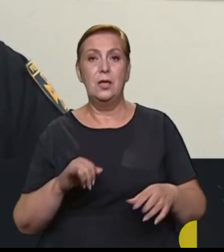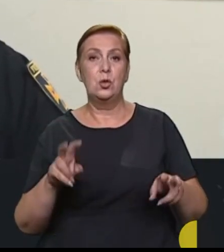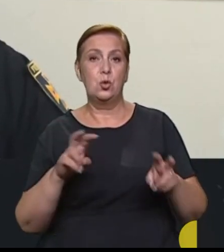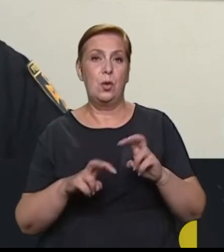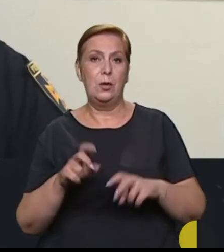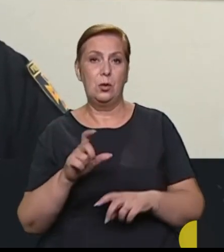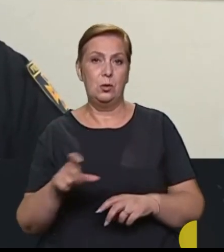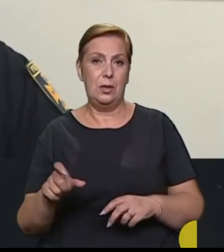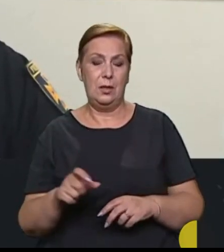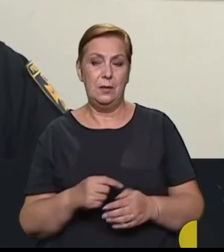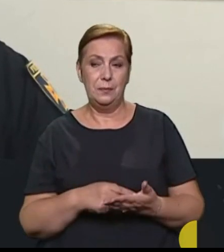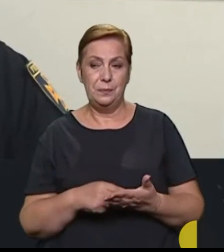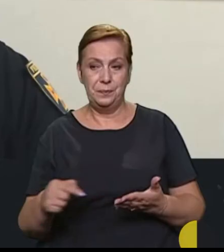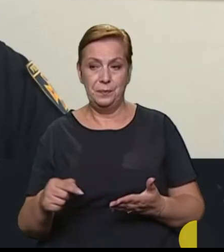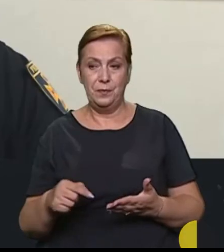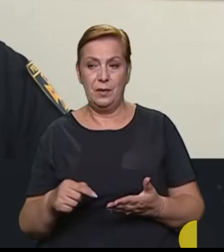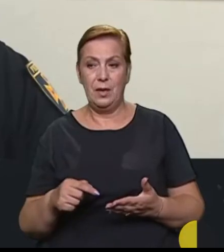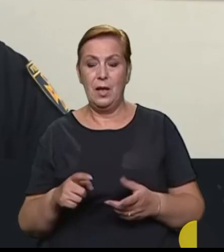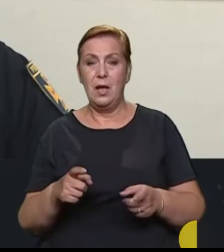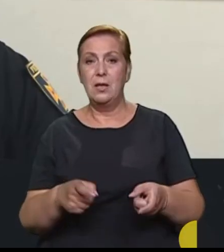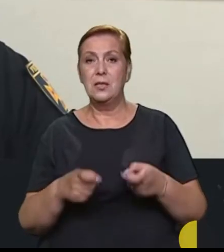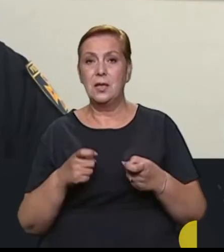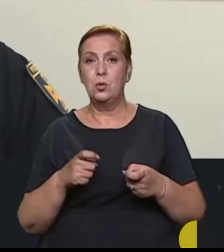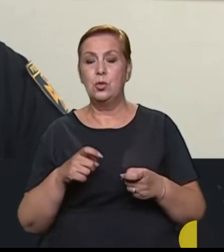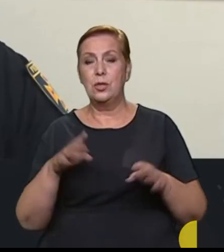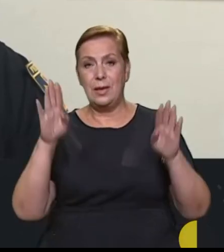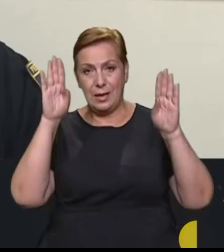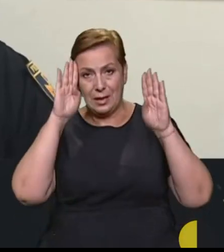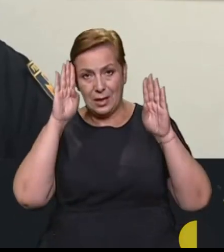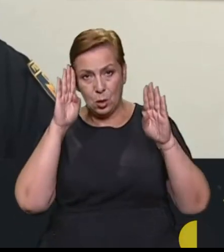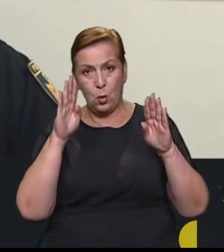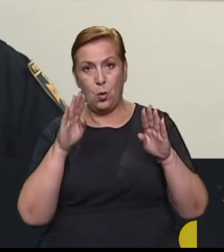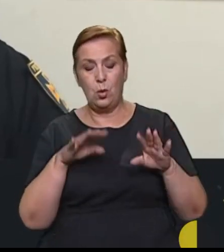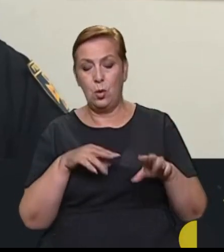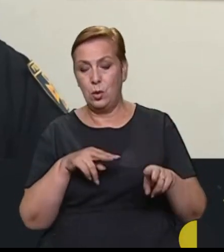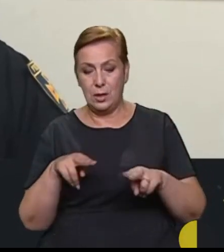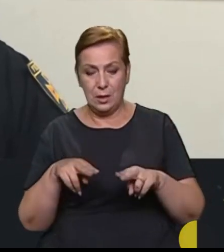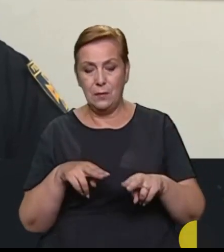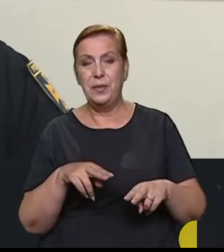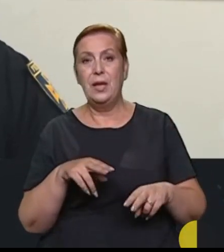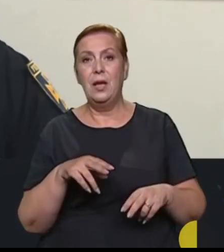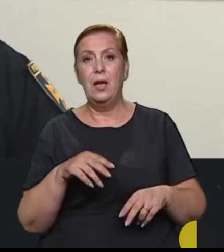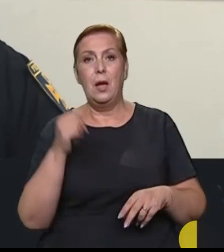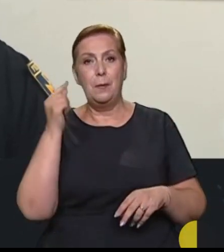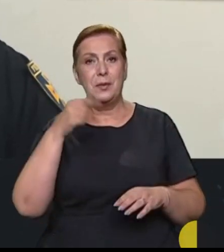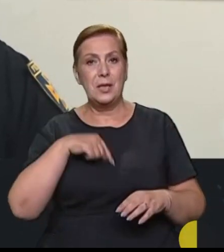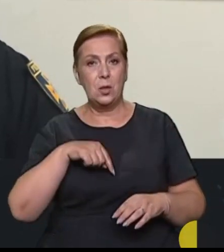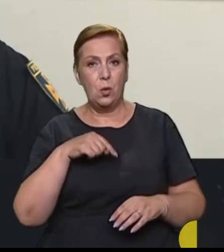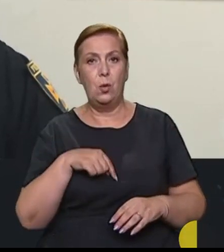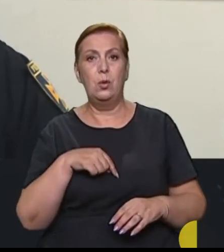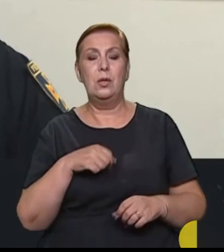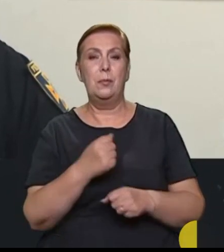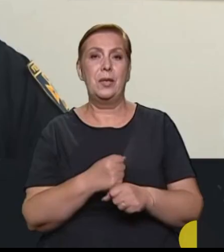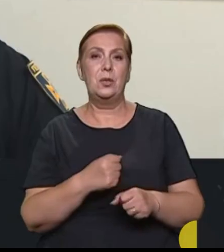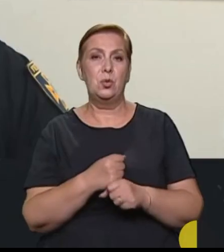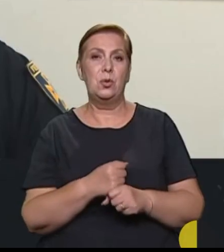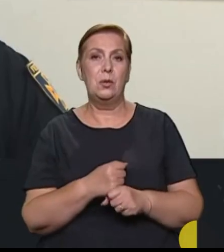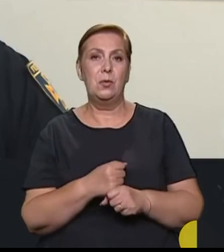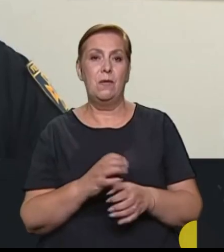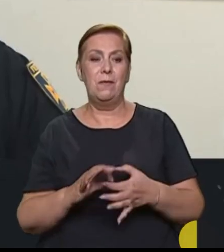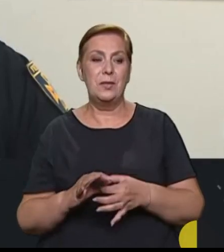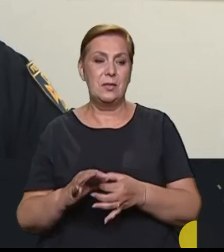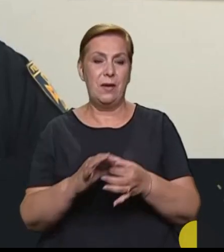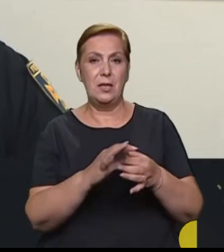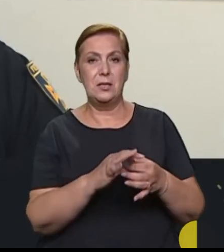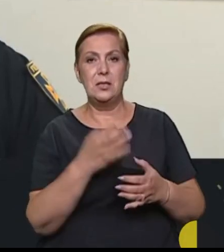Додатково хочу зазначити, що залучені і кінологи, і психологи. Працюємо у зв'язці